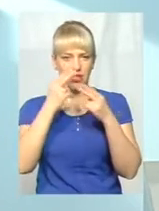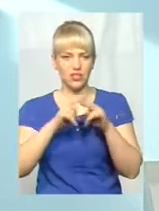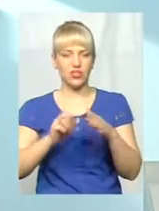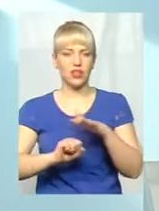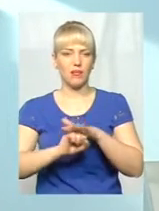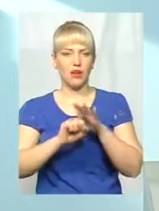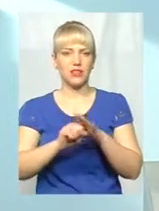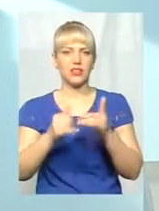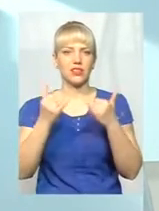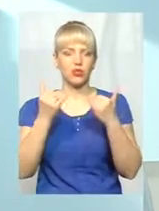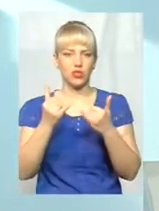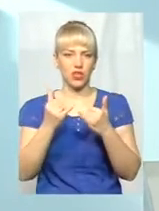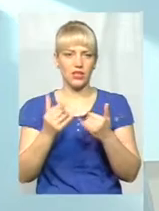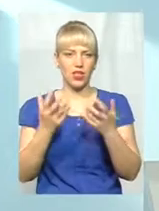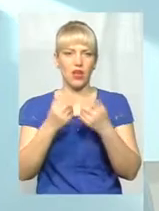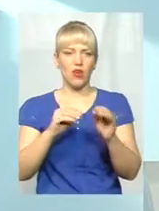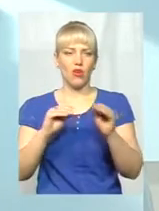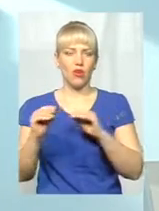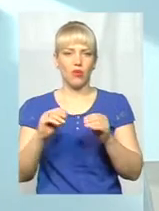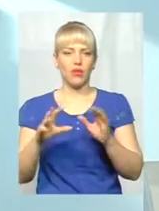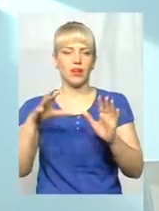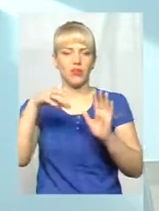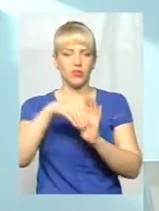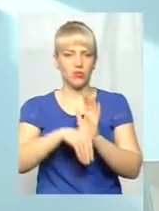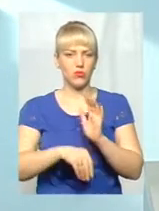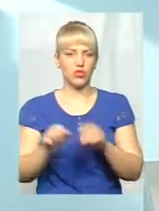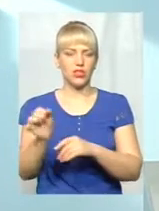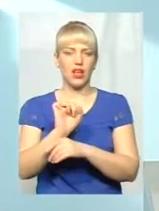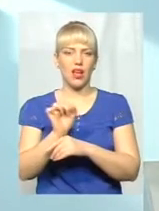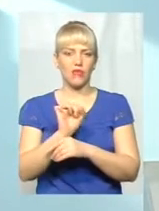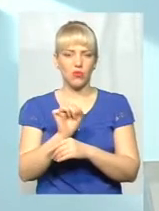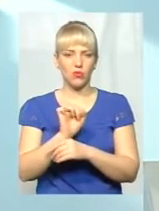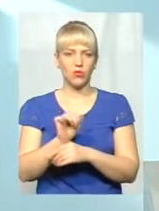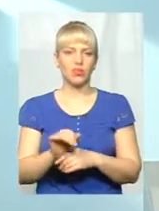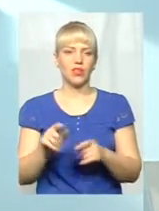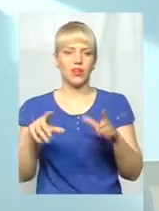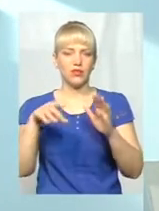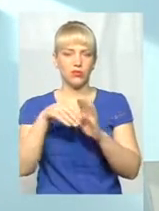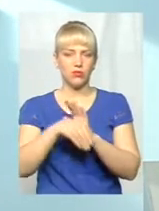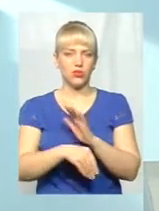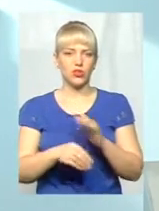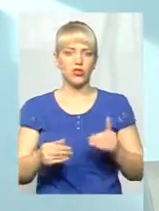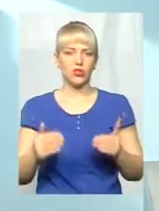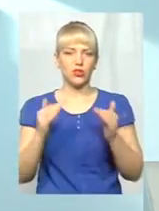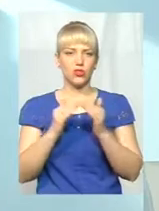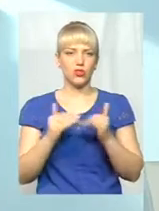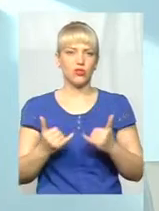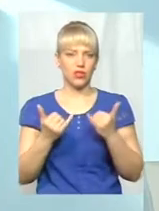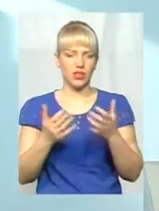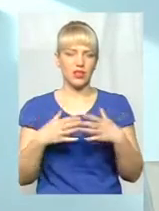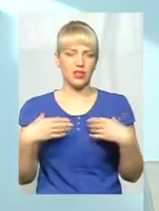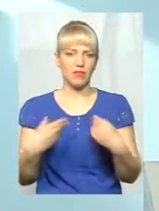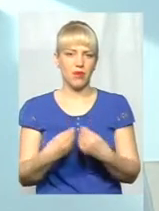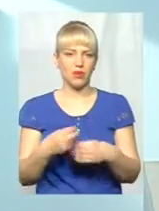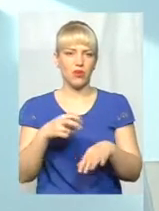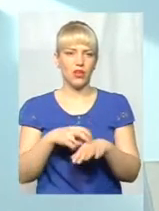сучасне обладнання, в тому числі автомобілі в кожній амбулаторії, в тому числі житло для сімейного лікаря. Це дуже важливо, і